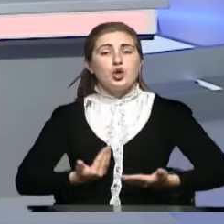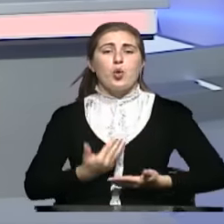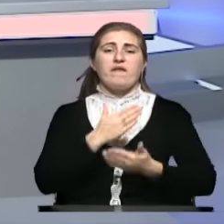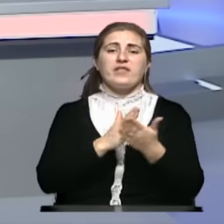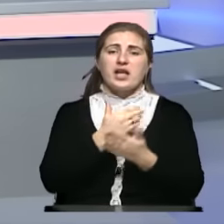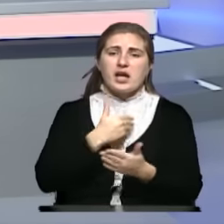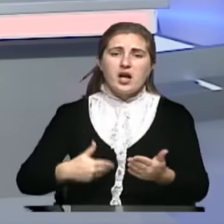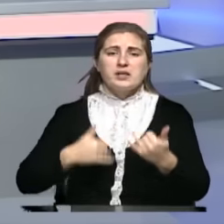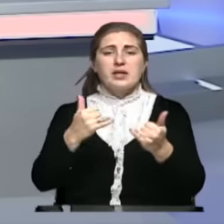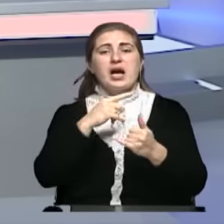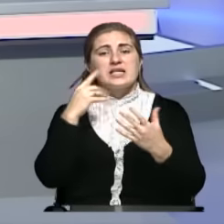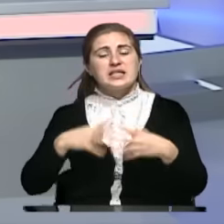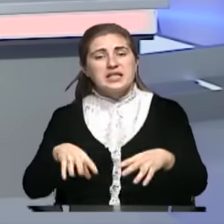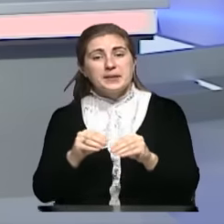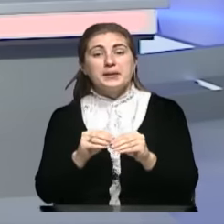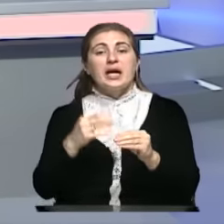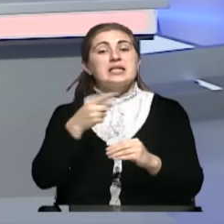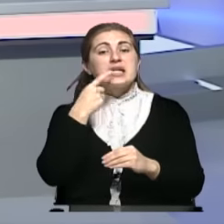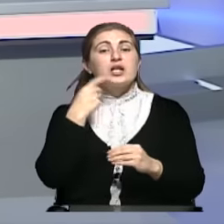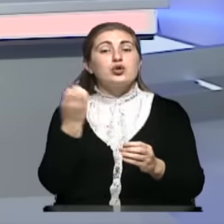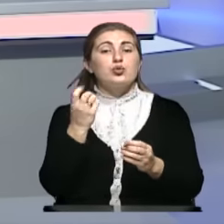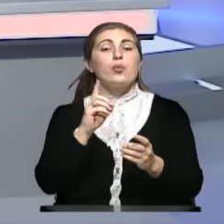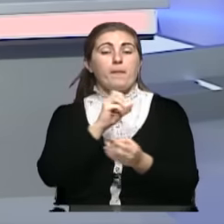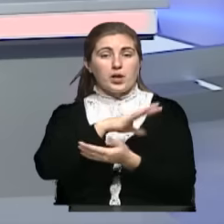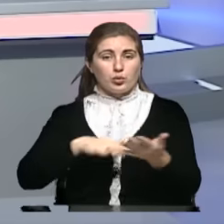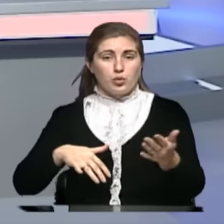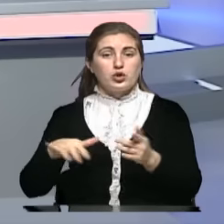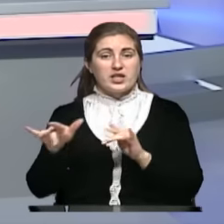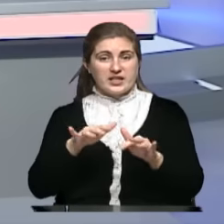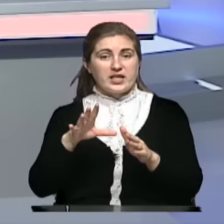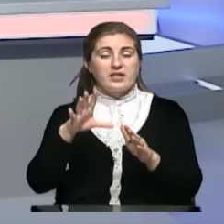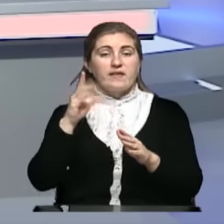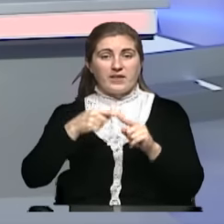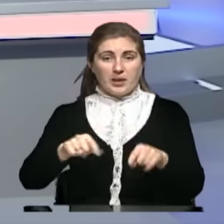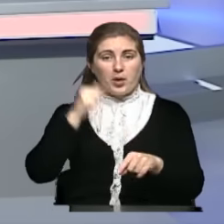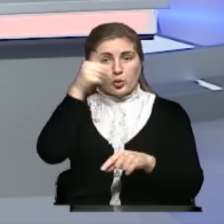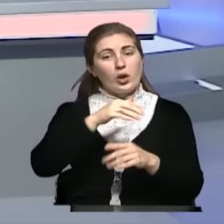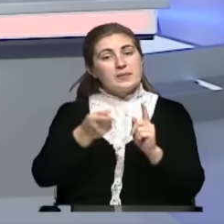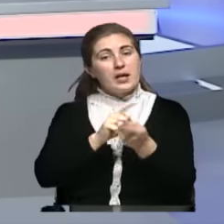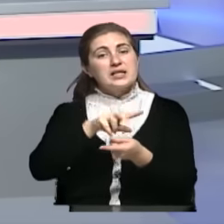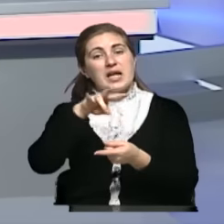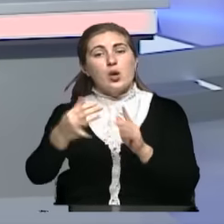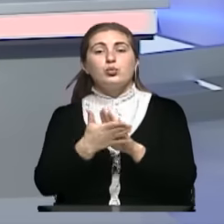для российской семьи», сказали, что они продолжат действовать в этом году, а изменятся ли условия?